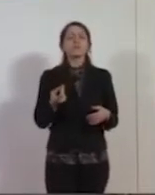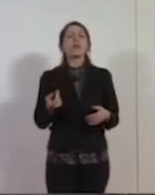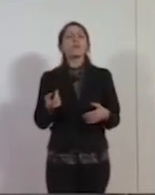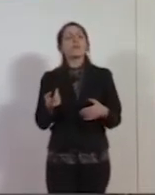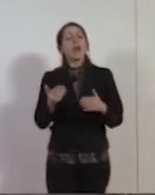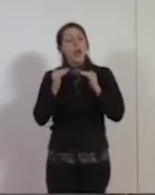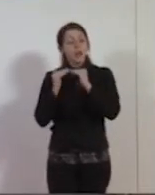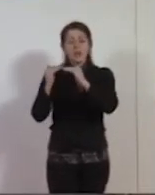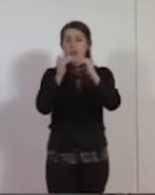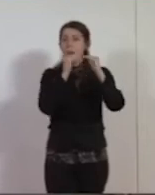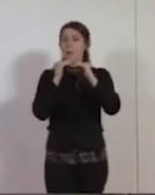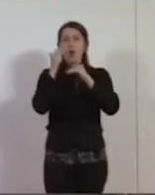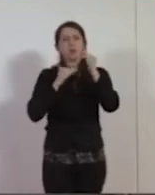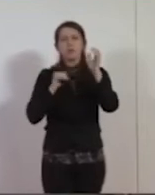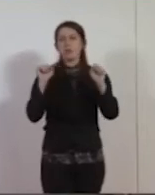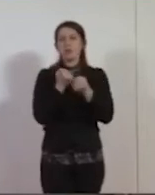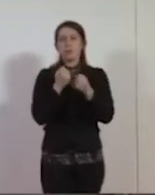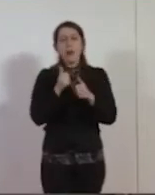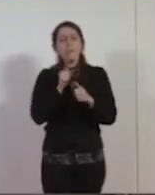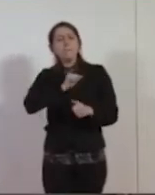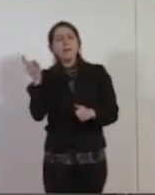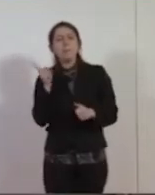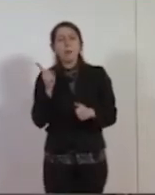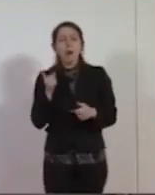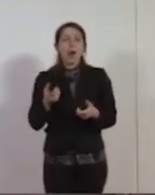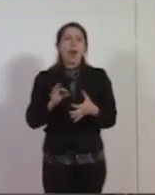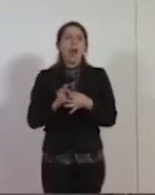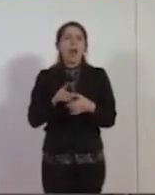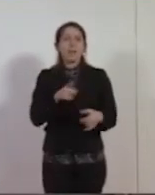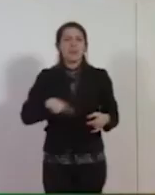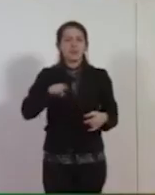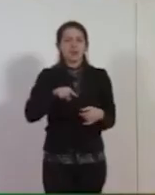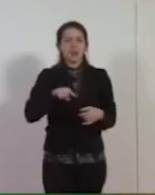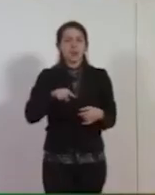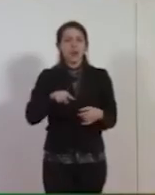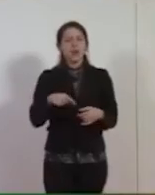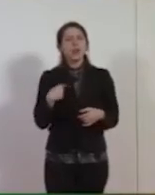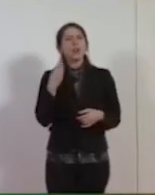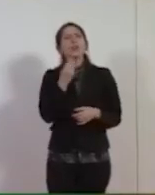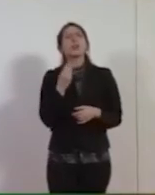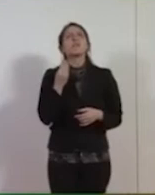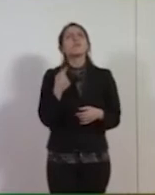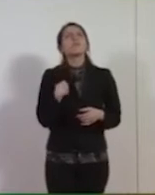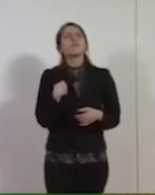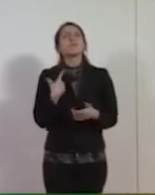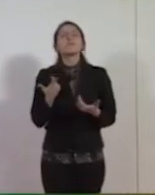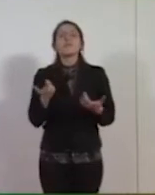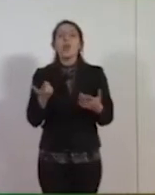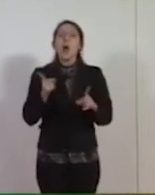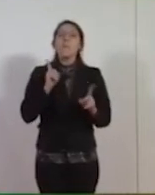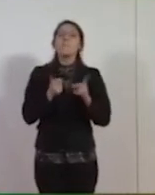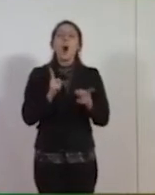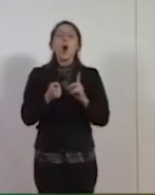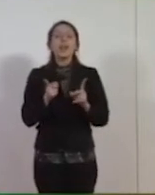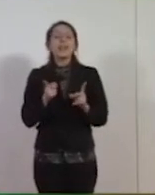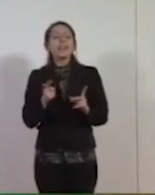democrazia se non c'è amicizia. Io non penso che noi riusciamo a costruire una politica bella se non